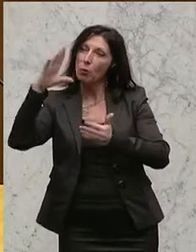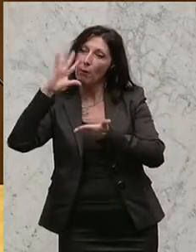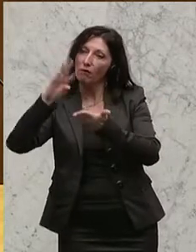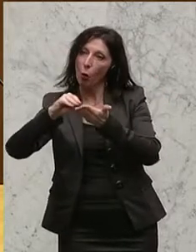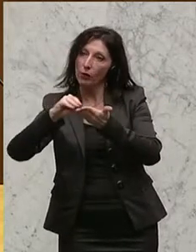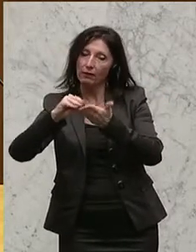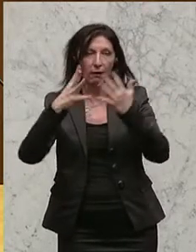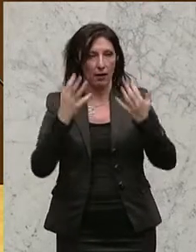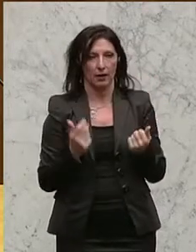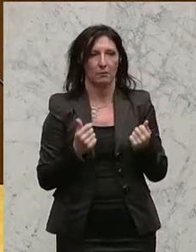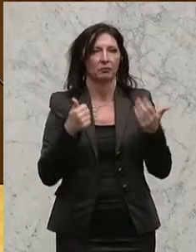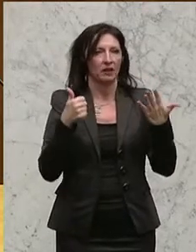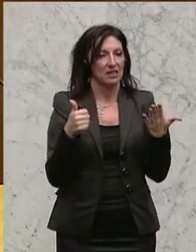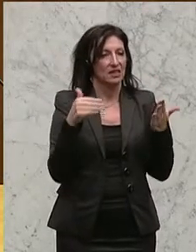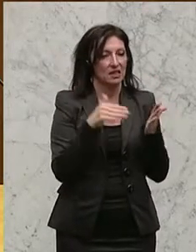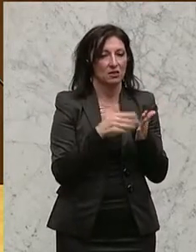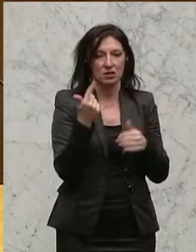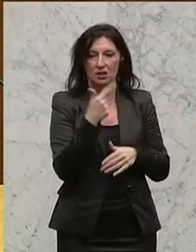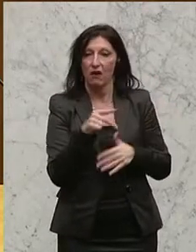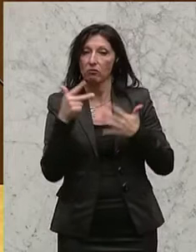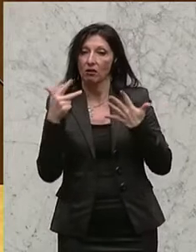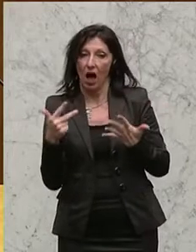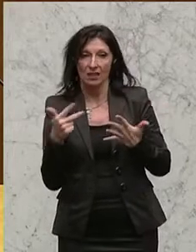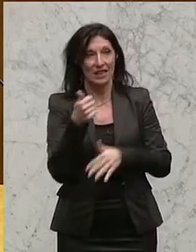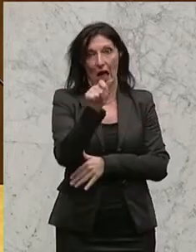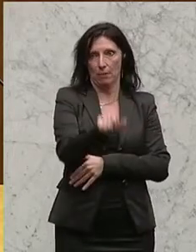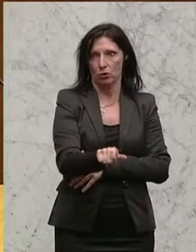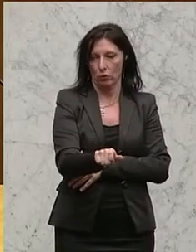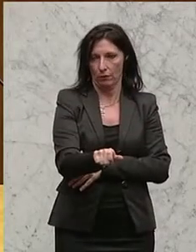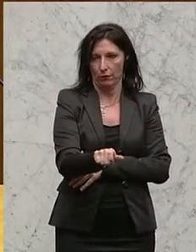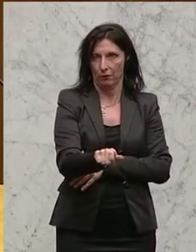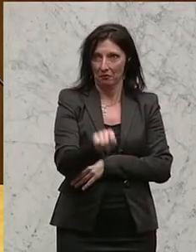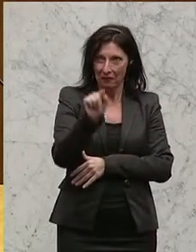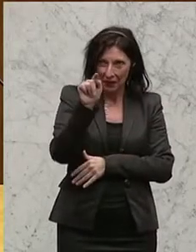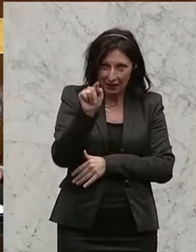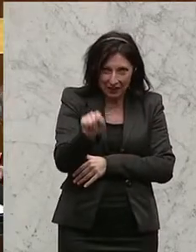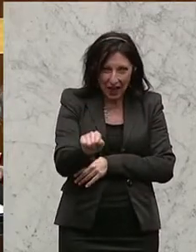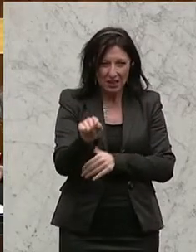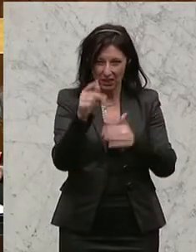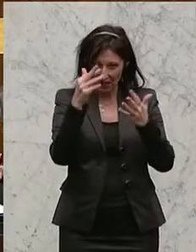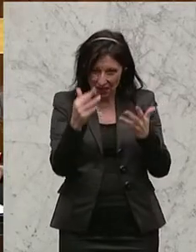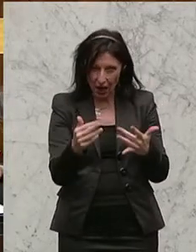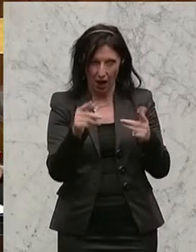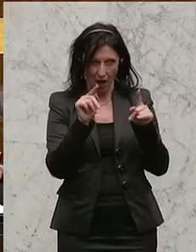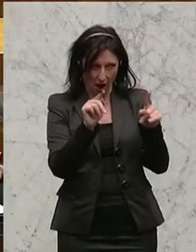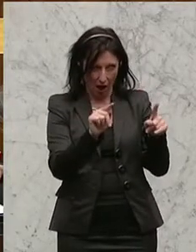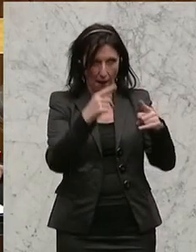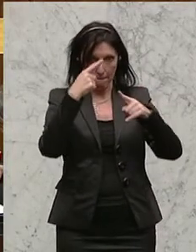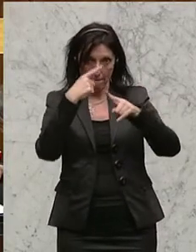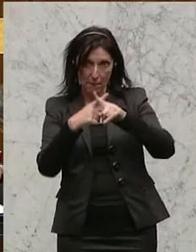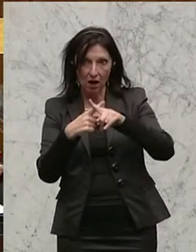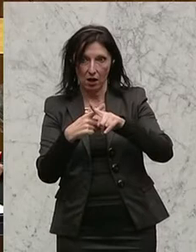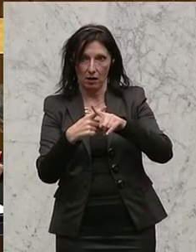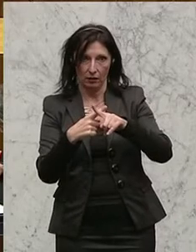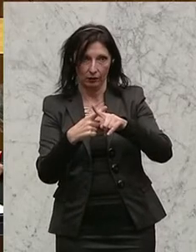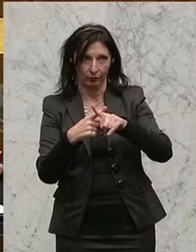Zahl von 6.280 pro Person. Wenn Sie diese Zahl hernehmen und multiplizieren